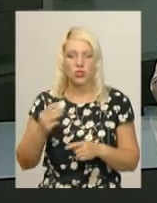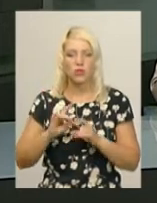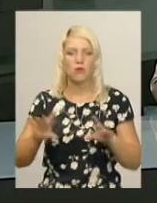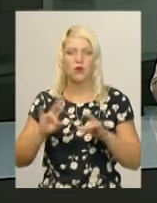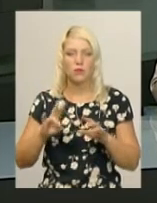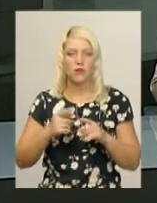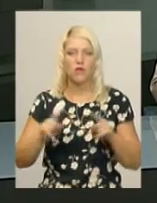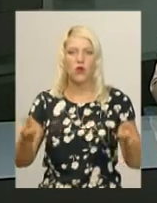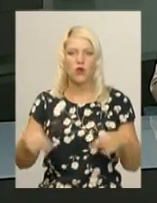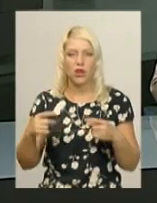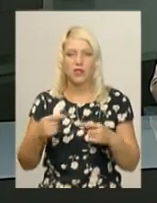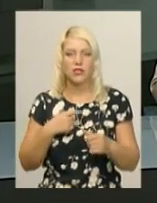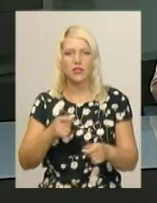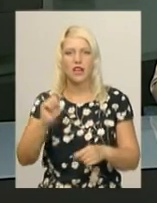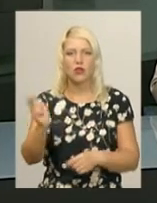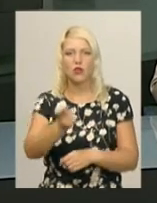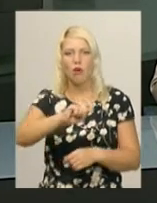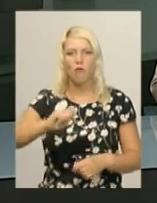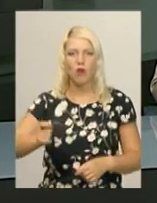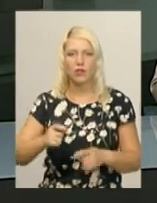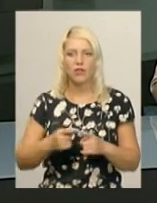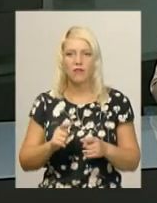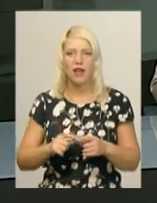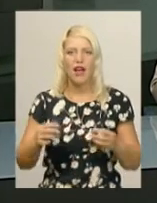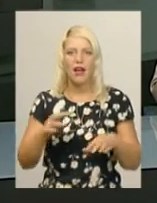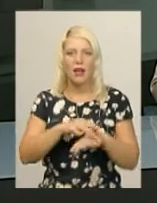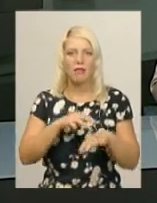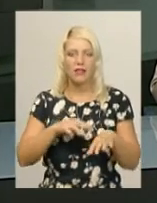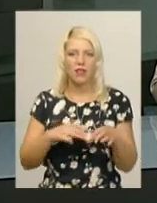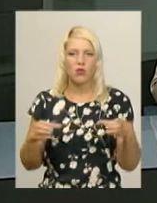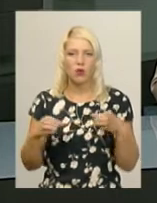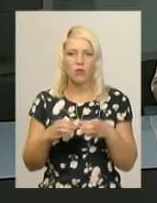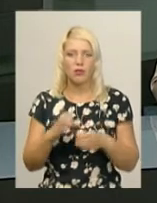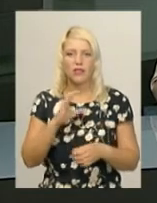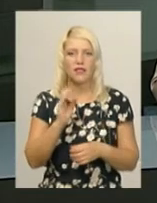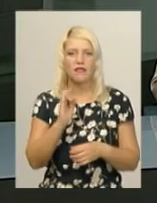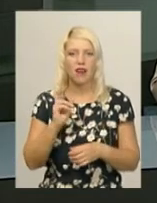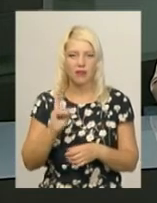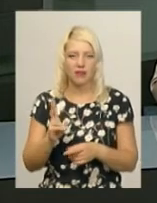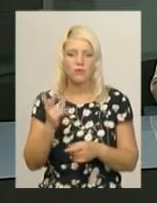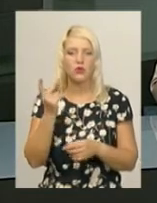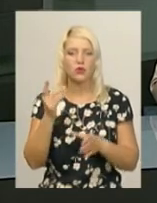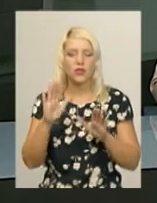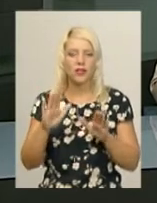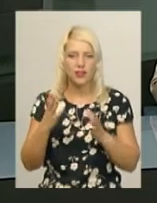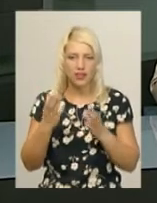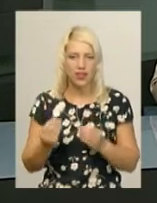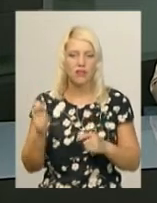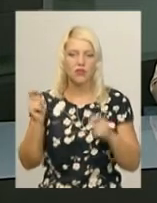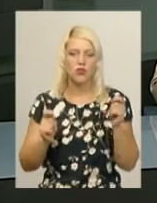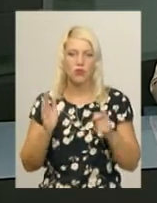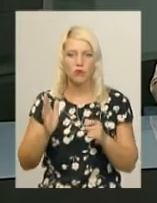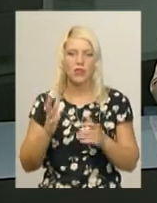середньовічних боїв, капітан команди військово-історичного клубу воїн Володимир Сівак. У другий день фесту відбудеться